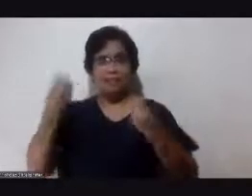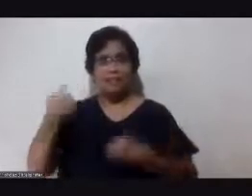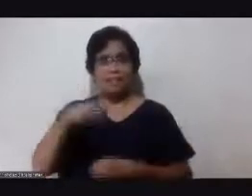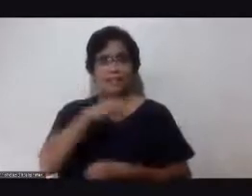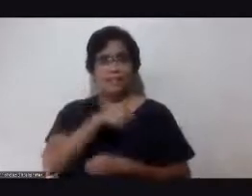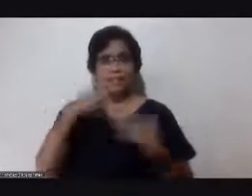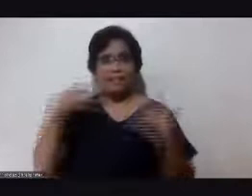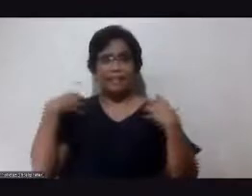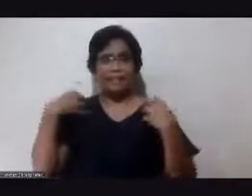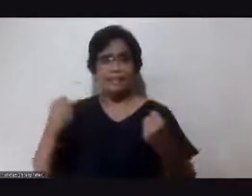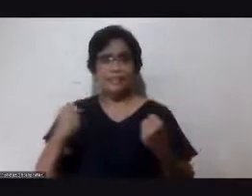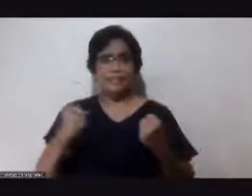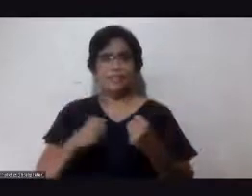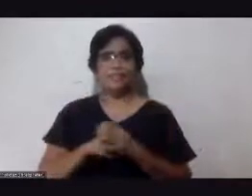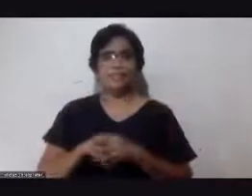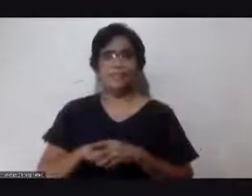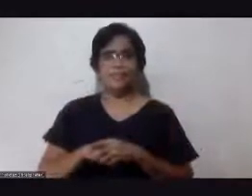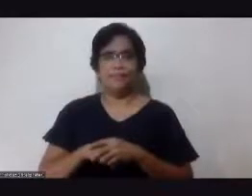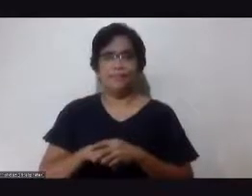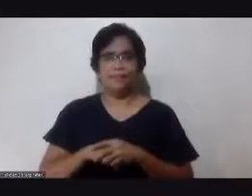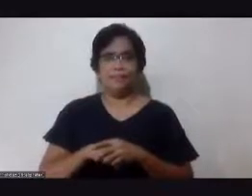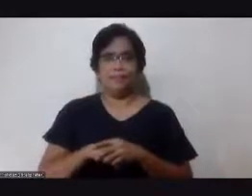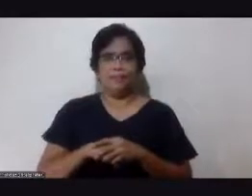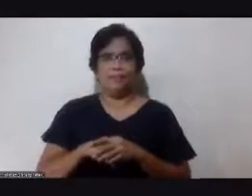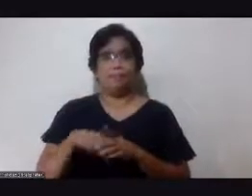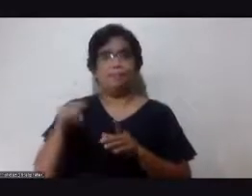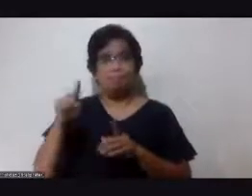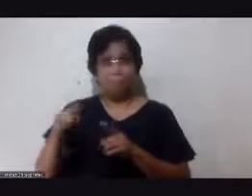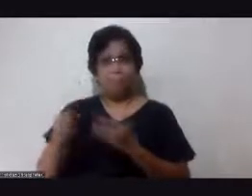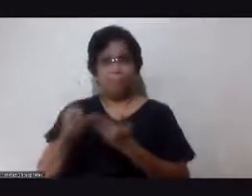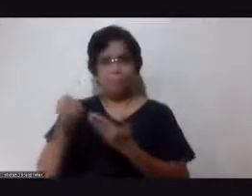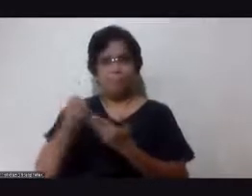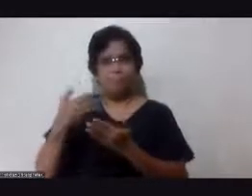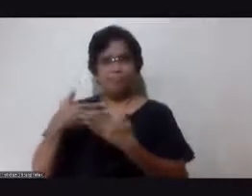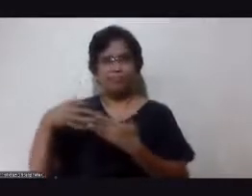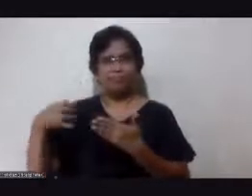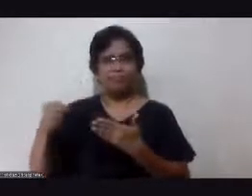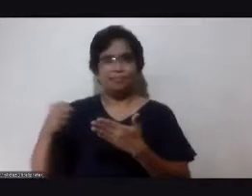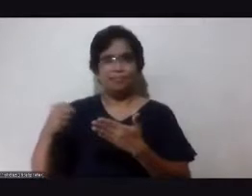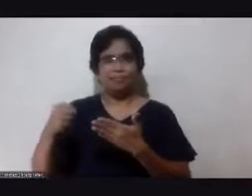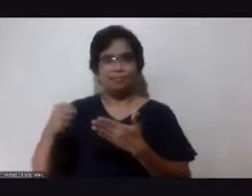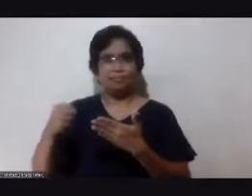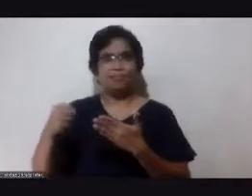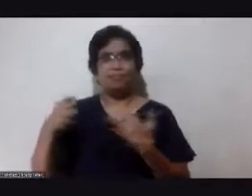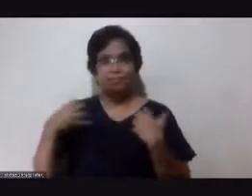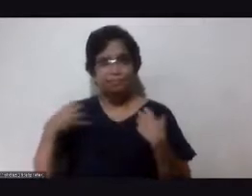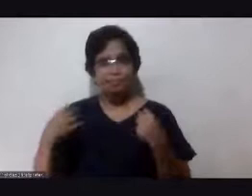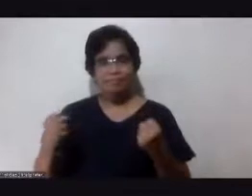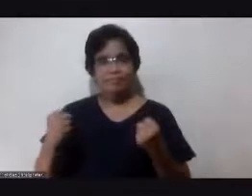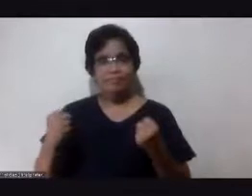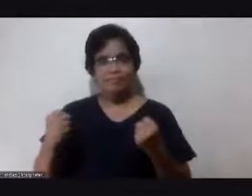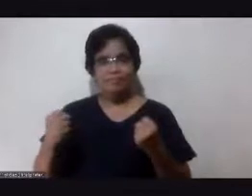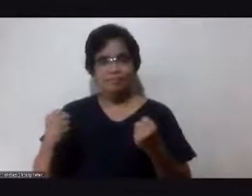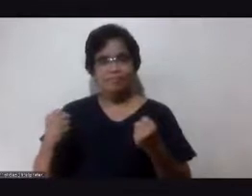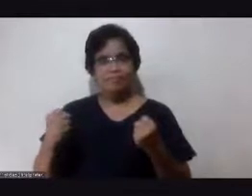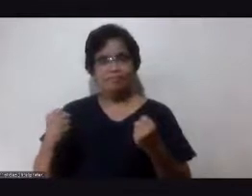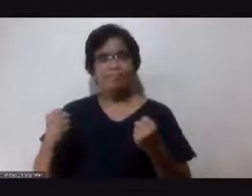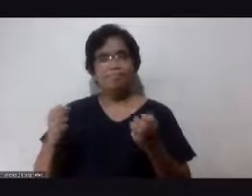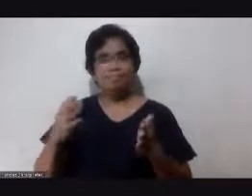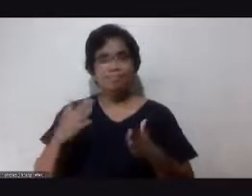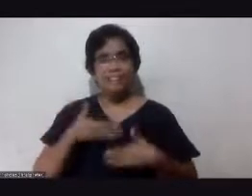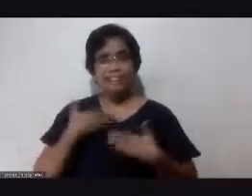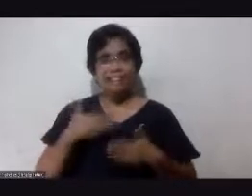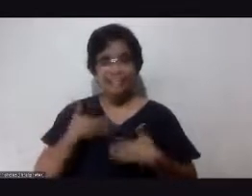kalakasan amen amen simple things brother Eng kalakasan kagalakan